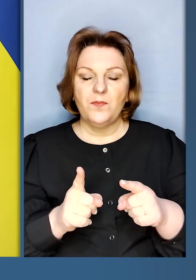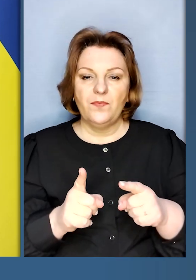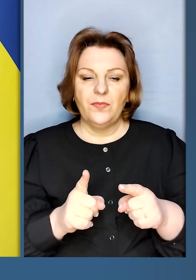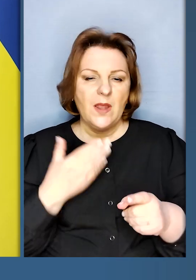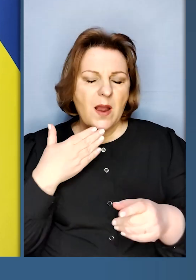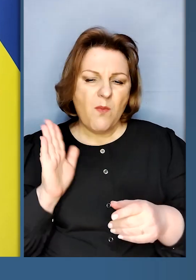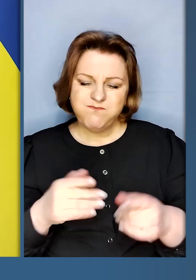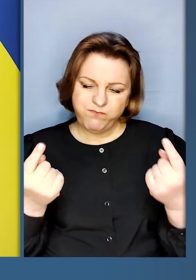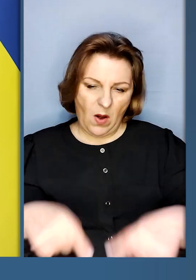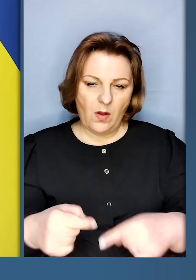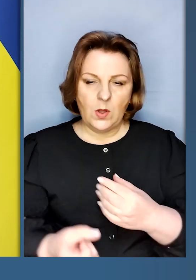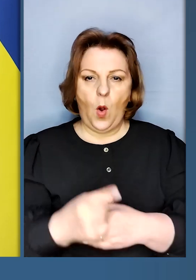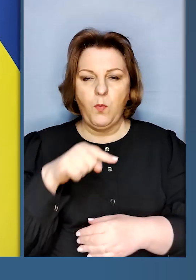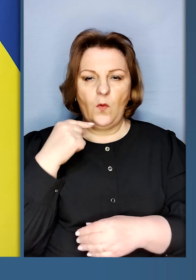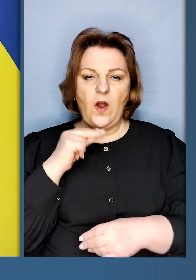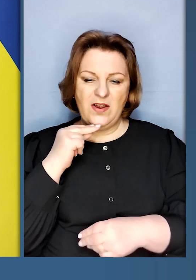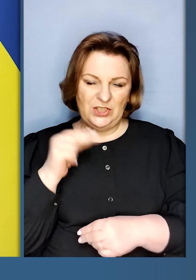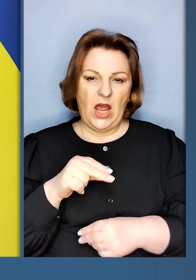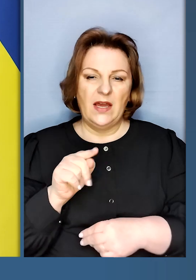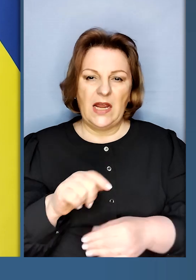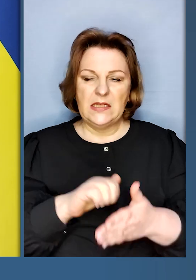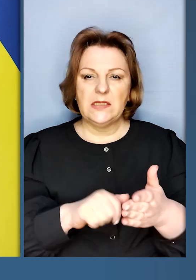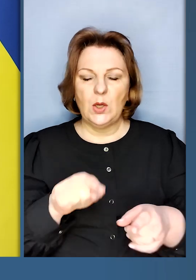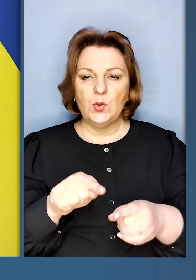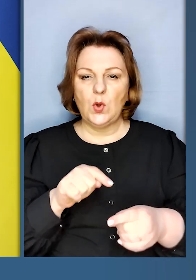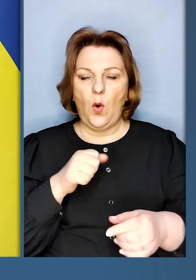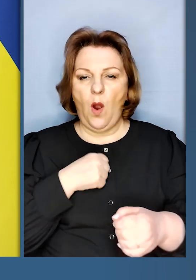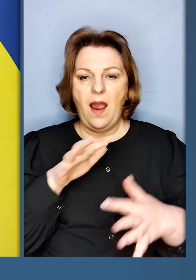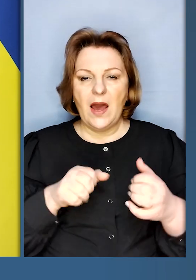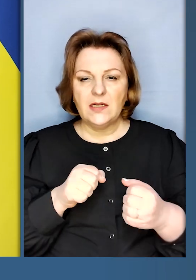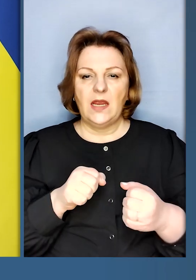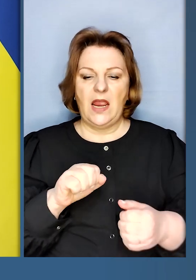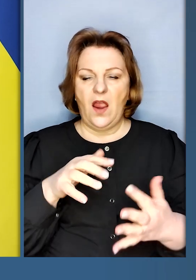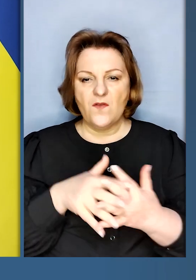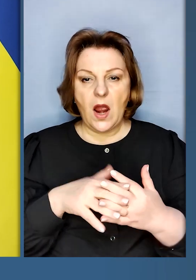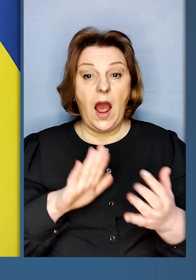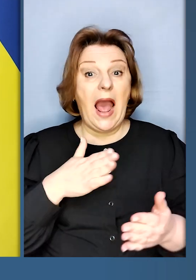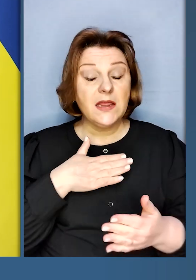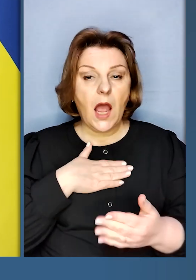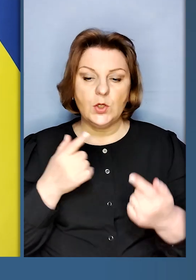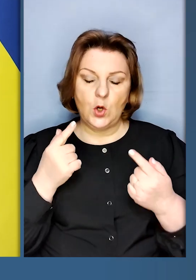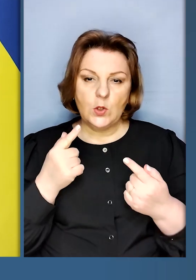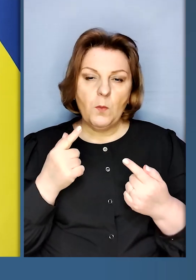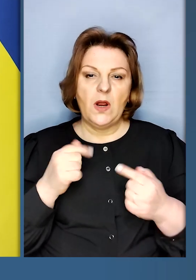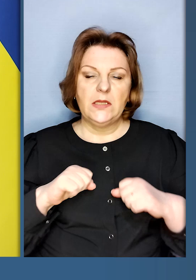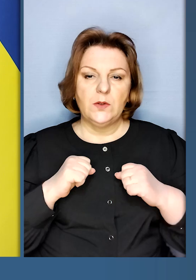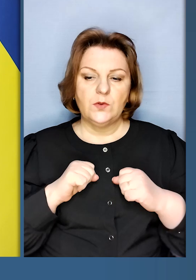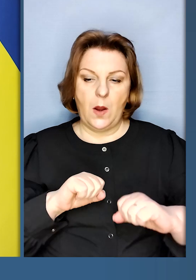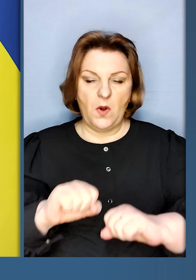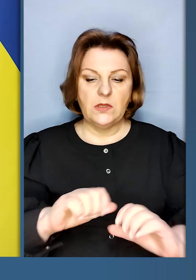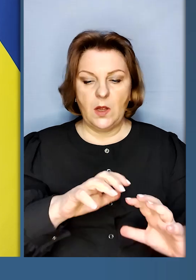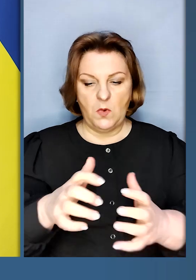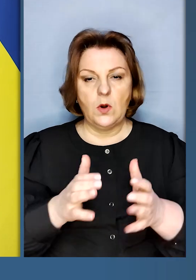'їнесі опинилася Росія через цю агресію і війну, і наші глобальні зусилля по захисту міжнародного